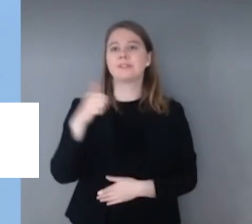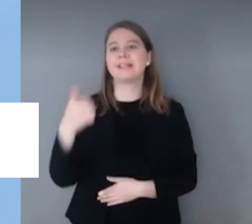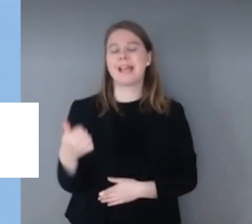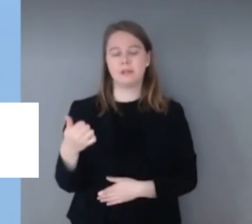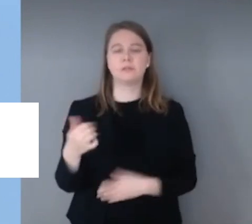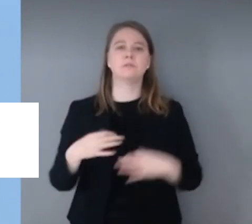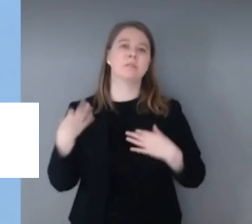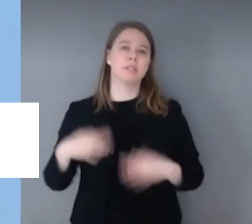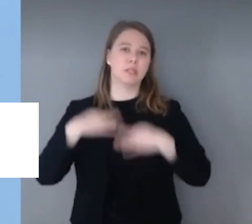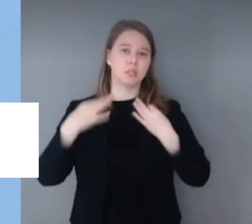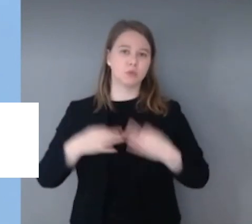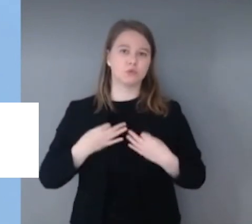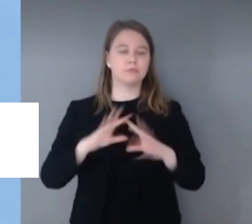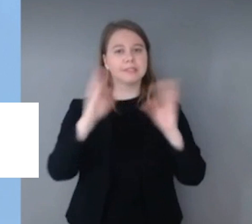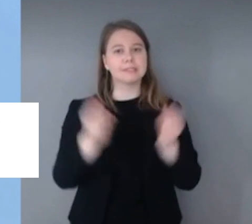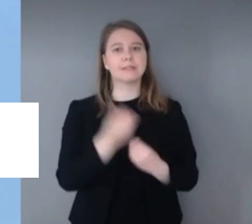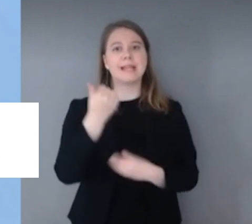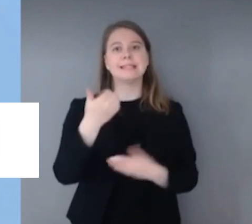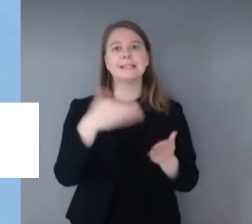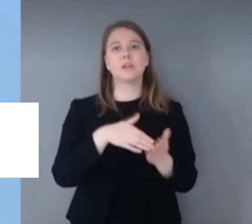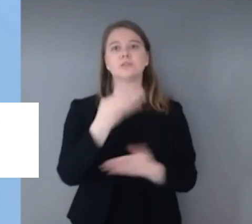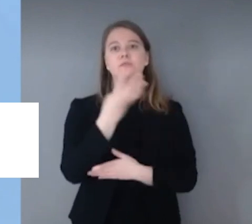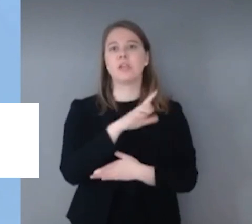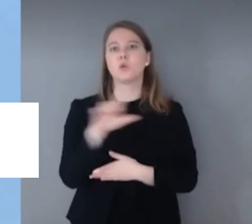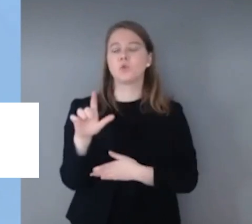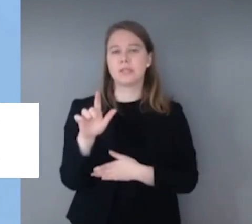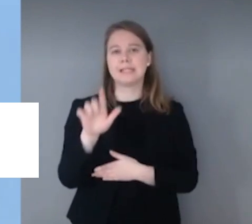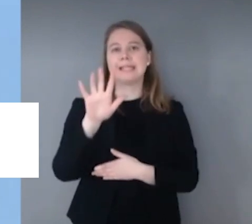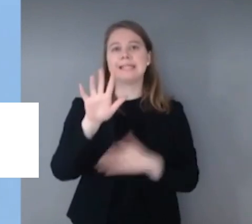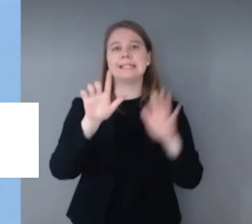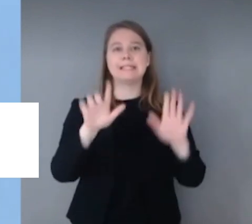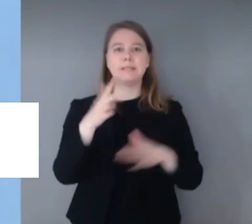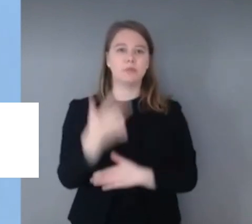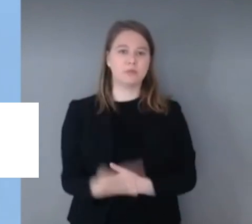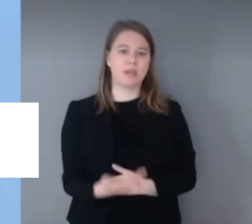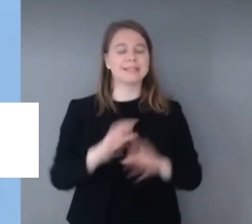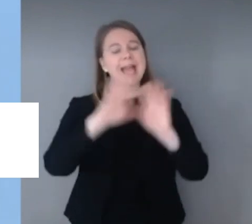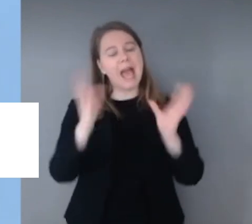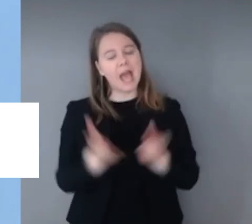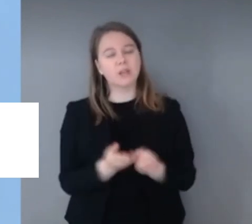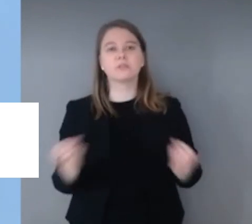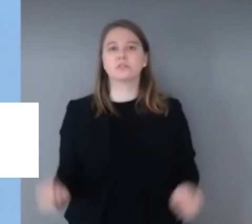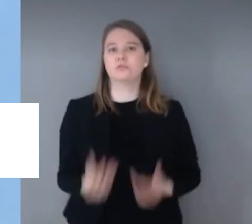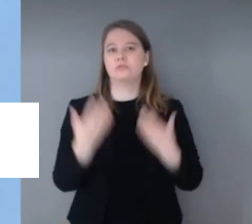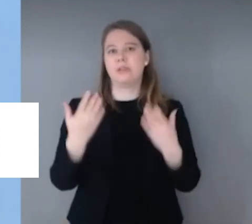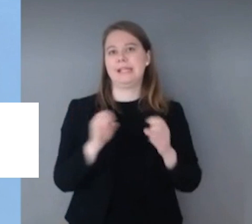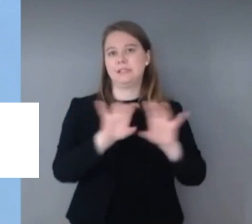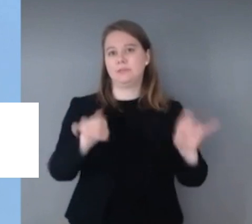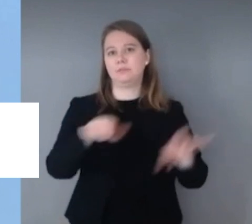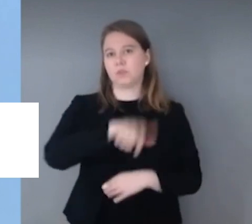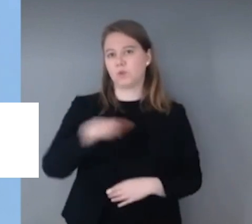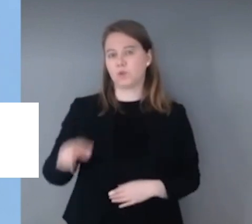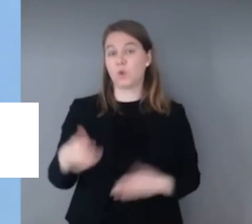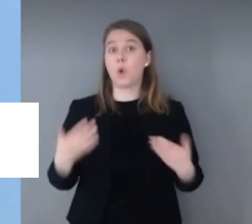Gesamtzahl von 1437 aktuell infizierten Personen. Erfreulicherweise bereits den zweiten